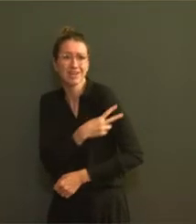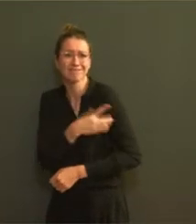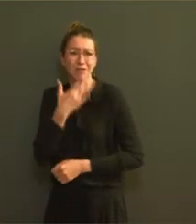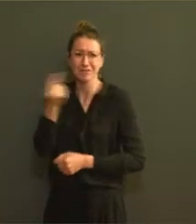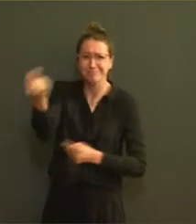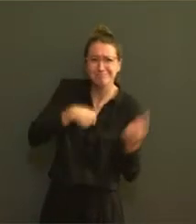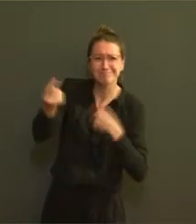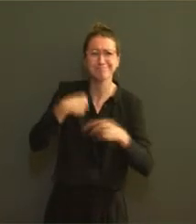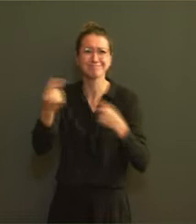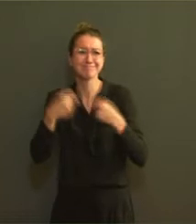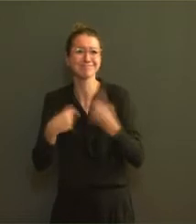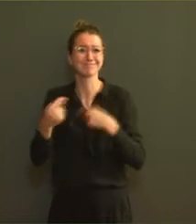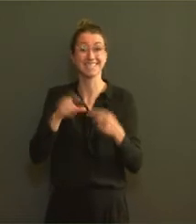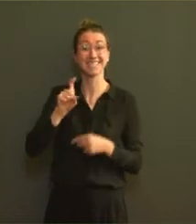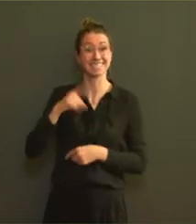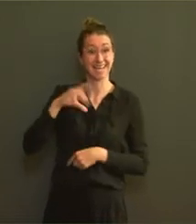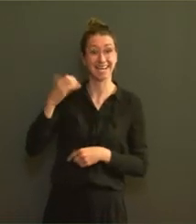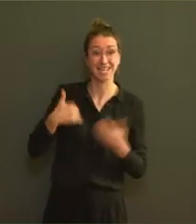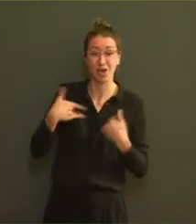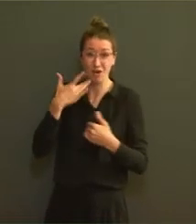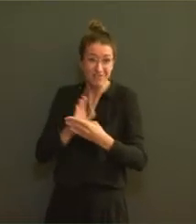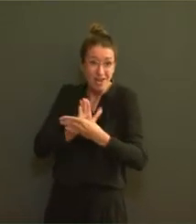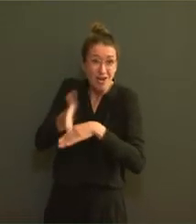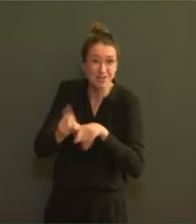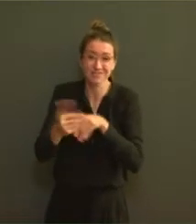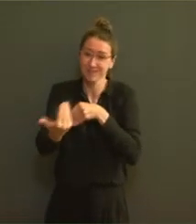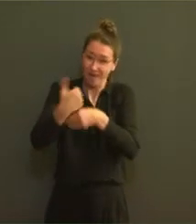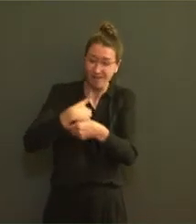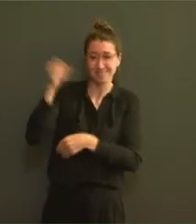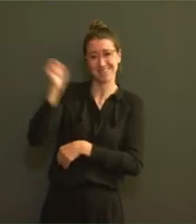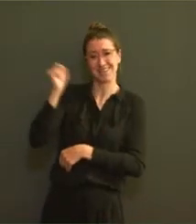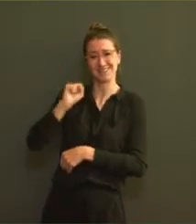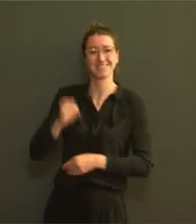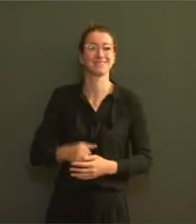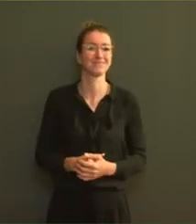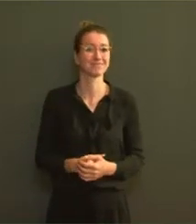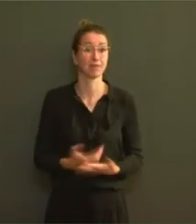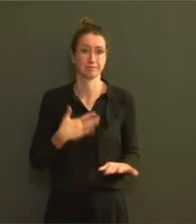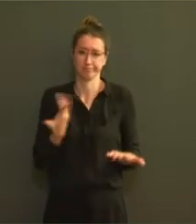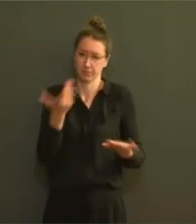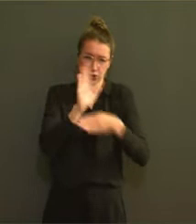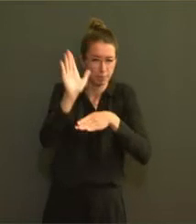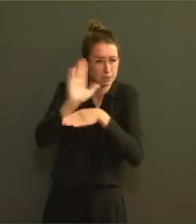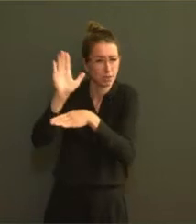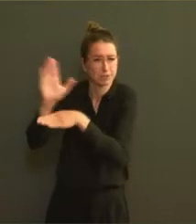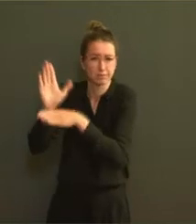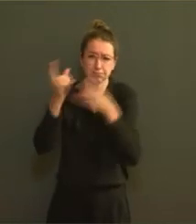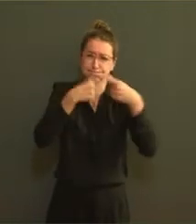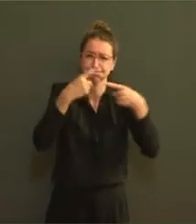toutes des raisons valables, tous des exemples qui sont bien avant par la campagne et qui sont parfaitement compréhensibles par tous.